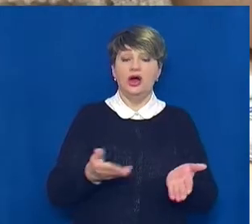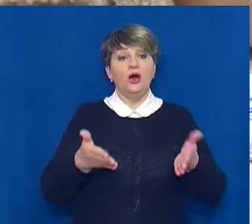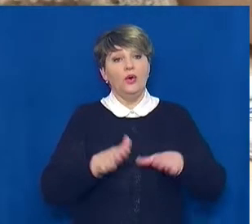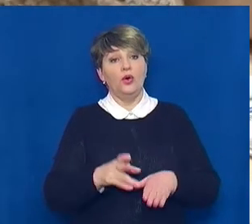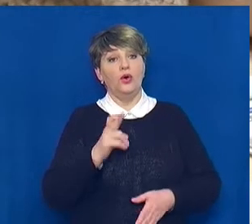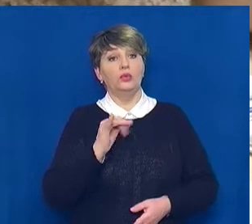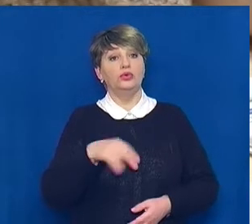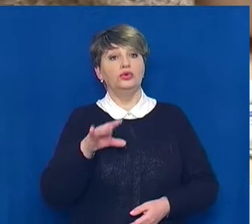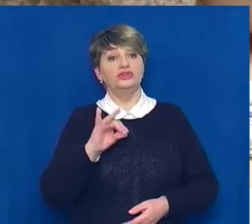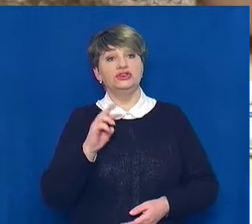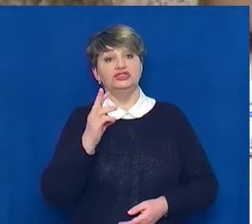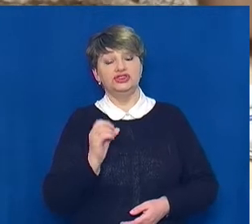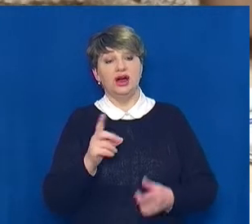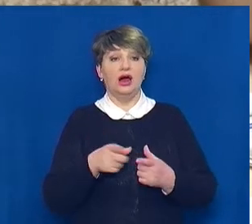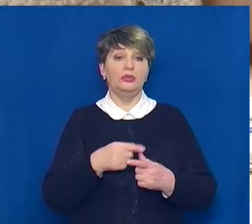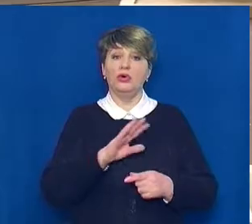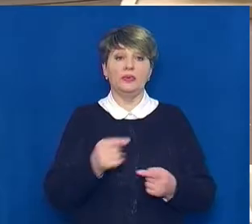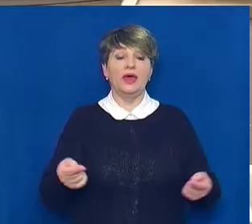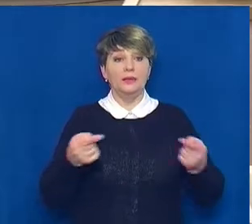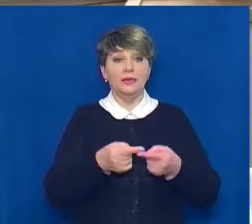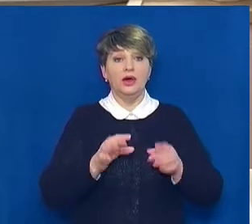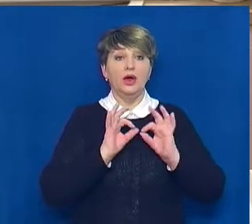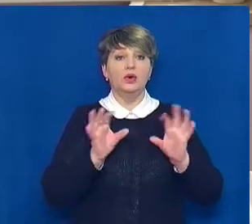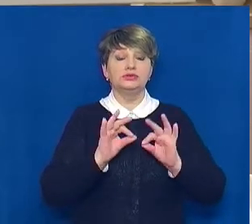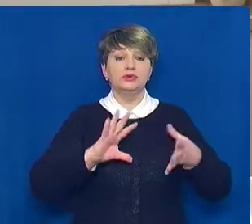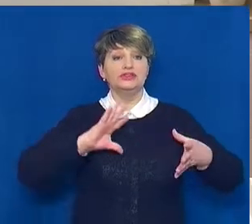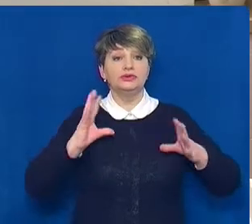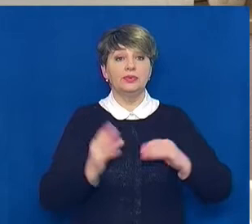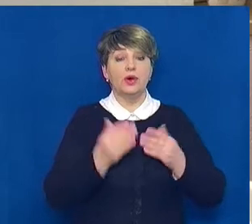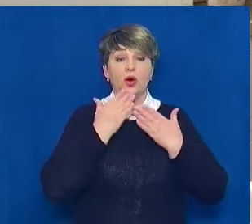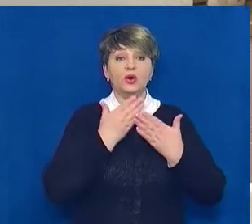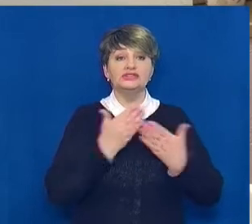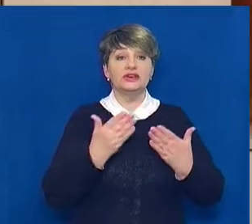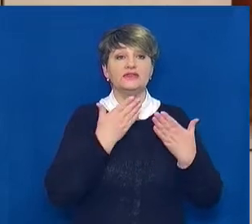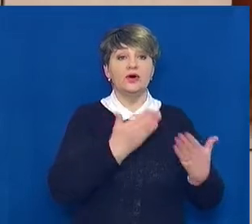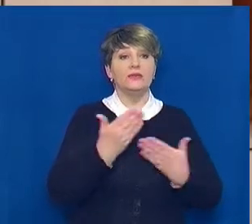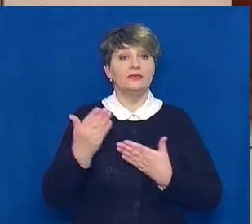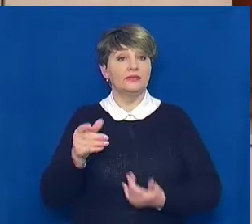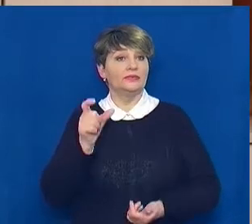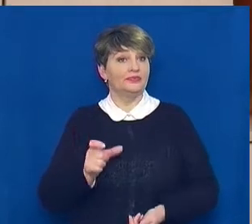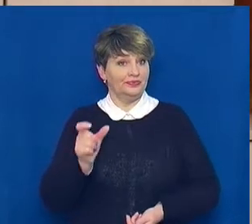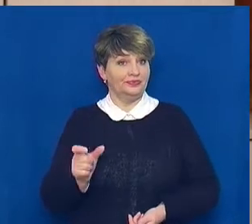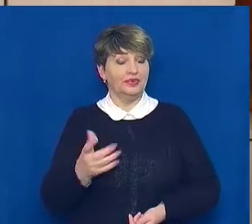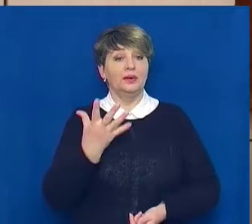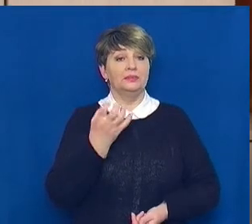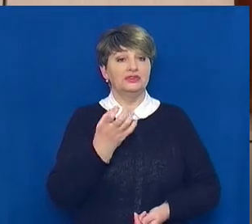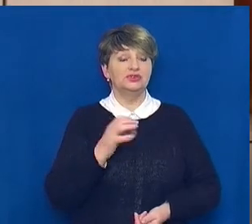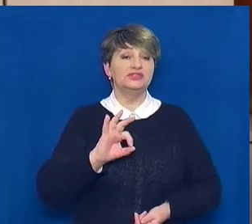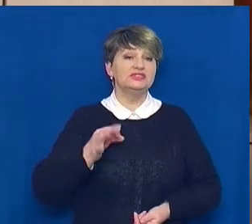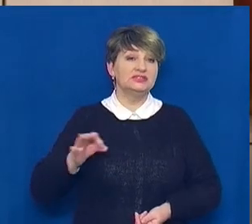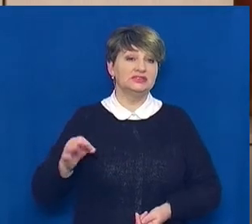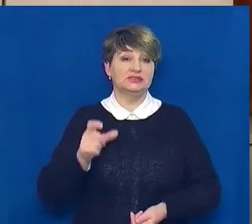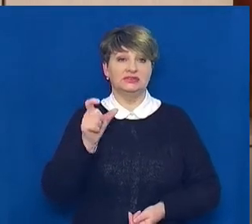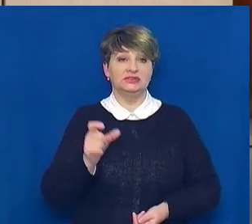Будище або не визначилися. Розповідає про результати останнього опитування людей. 500 величних осіб проголосували